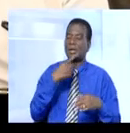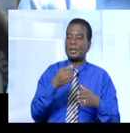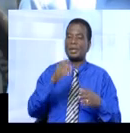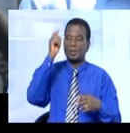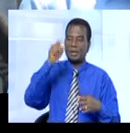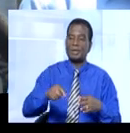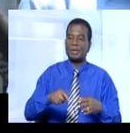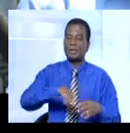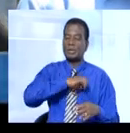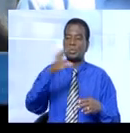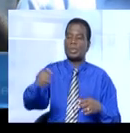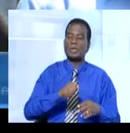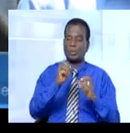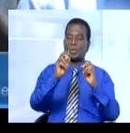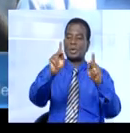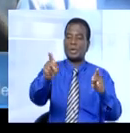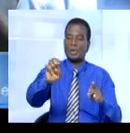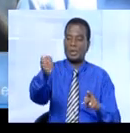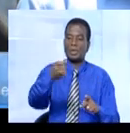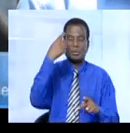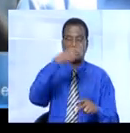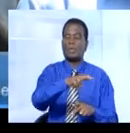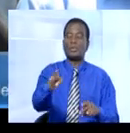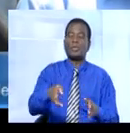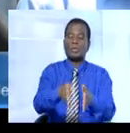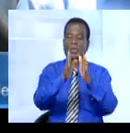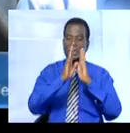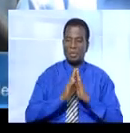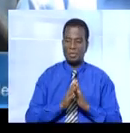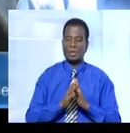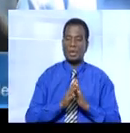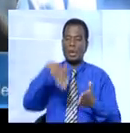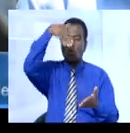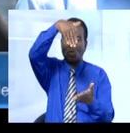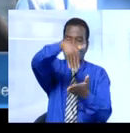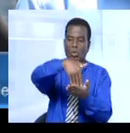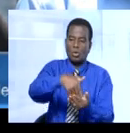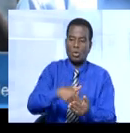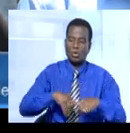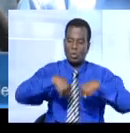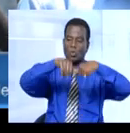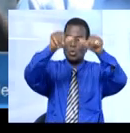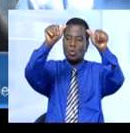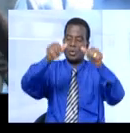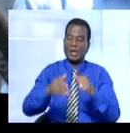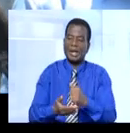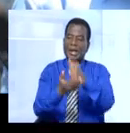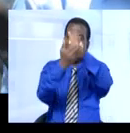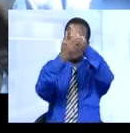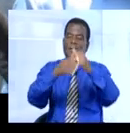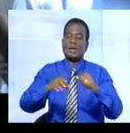J'utilise ce moment pour vous demander dans un état renouvelé de continuer à appuyer la police